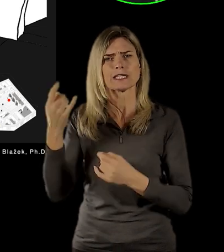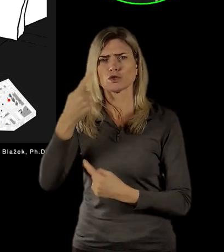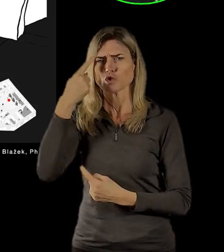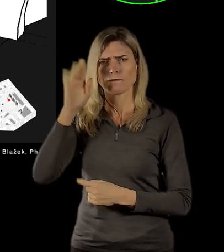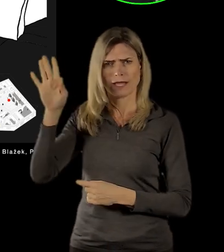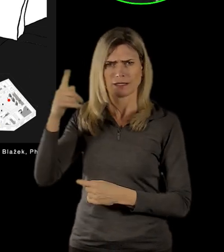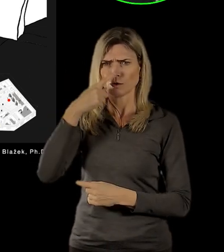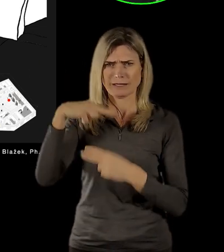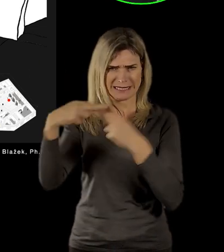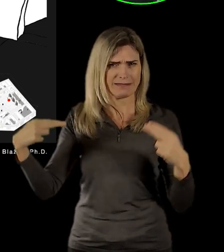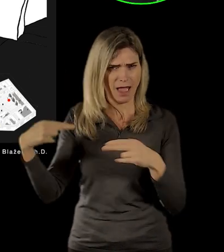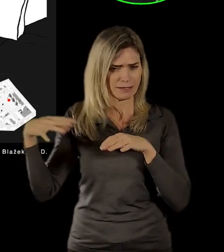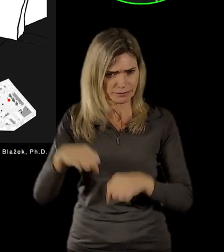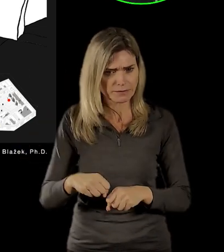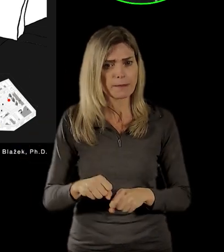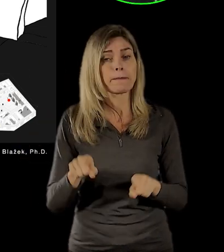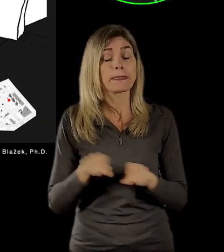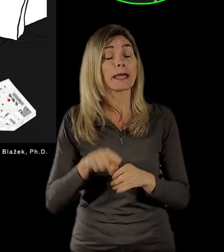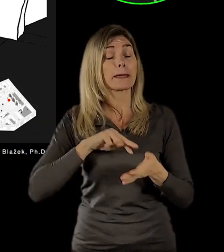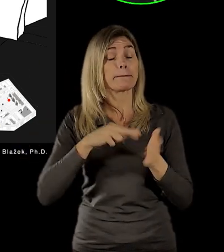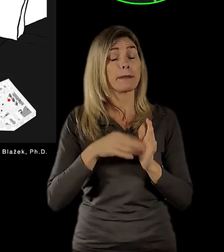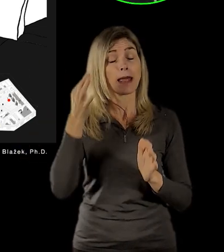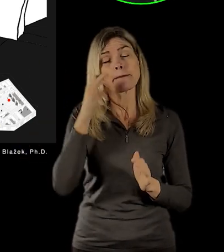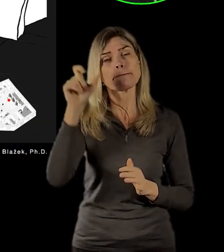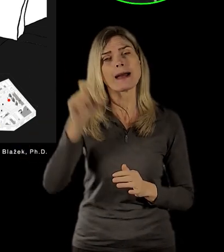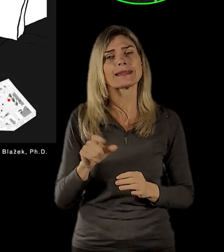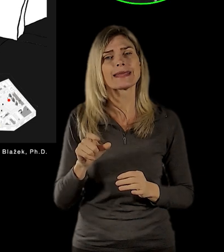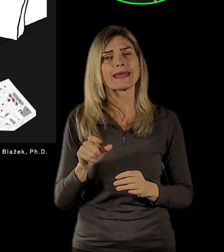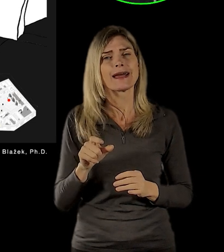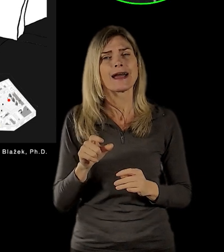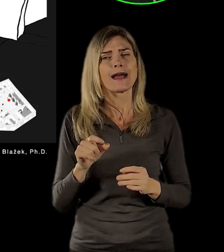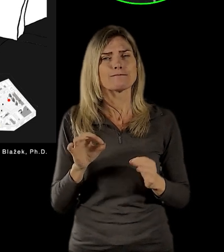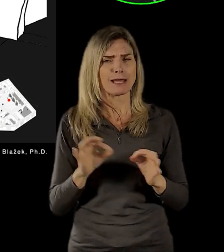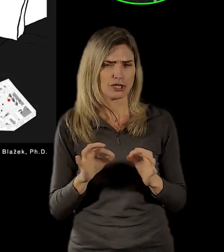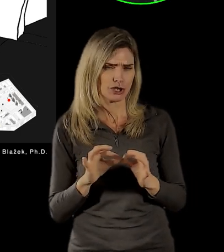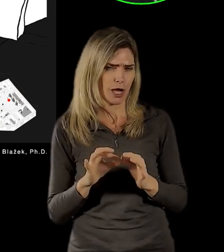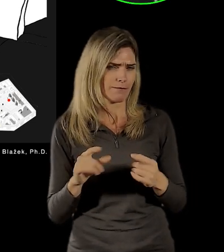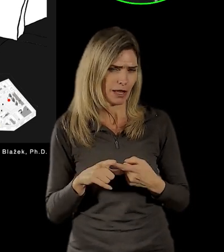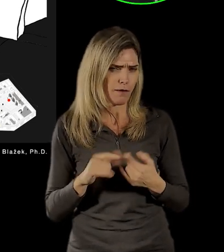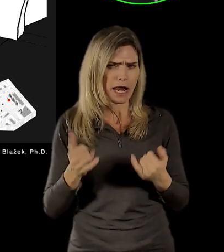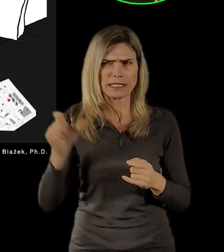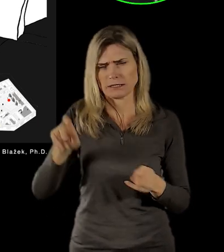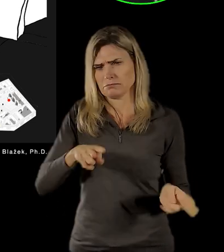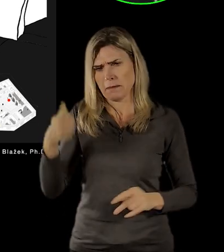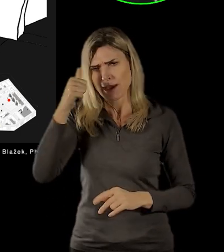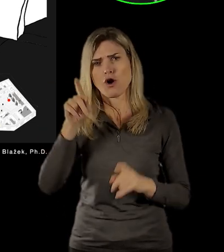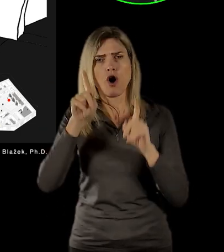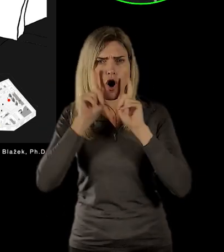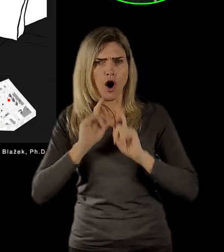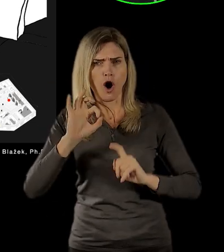rozhovor s paní Bedřiškou synkou dnes Frederikou Hoffmanovou, která